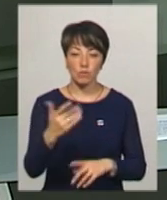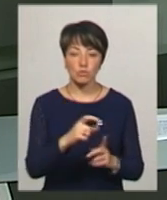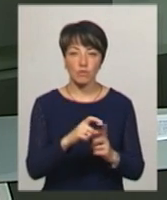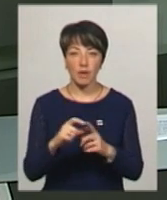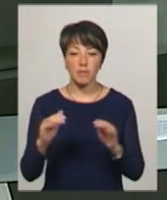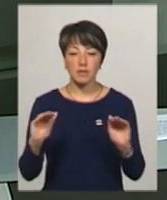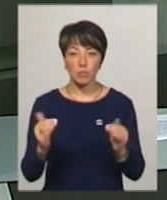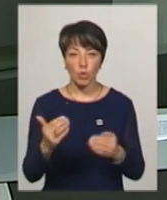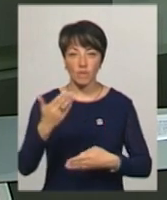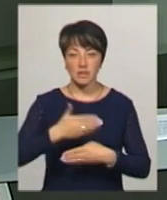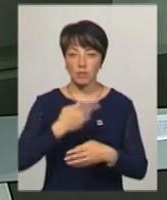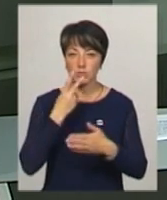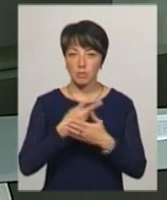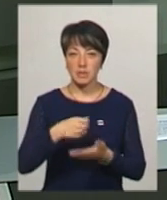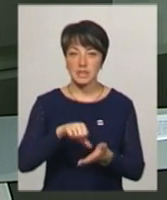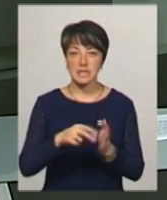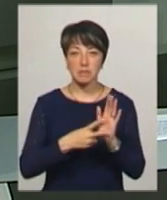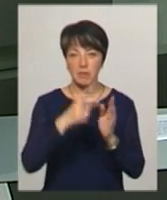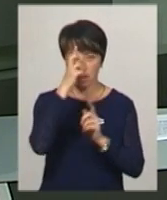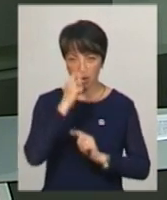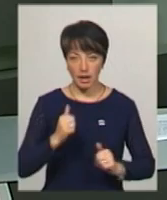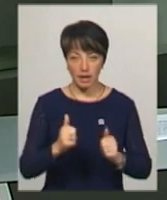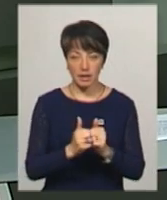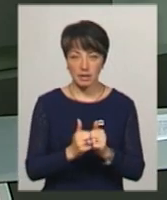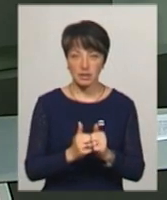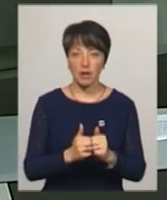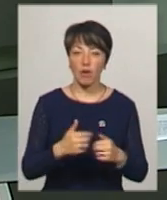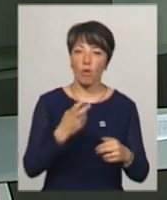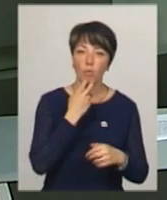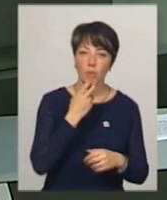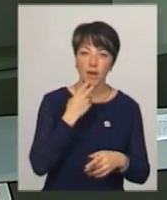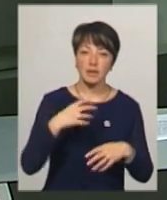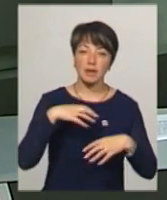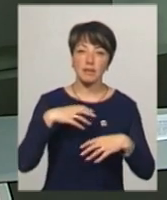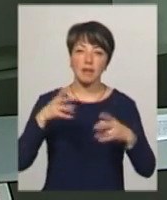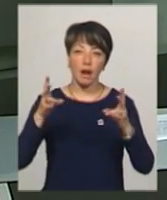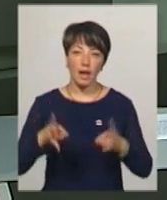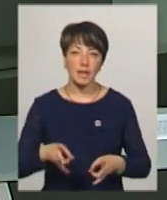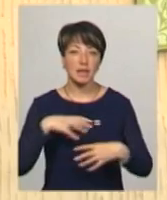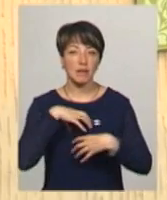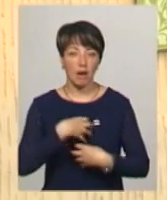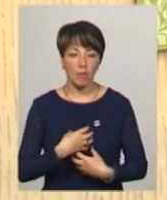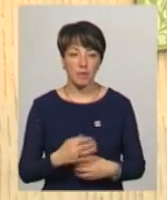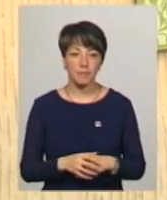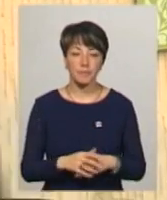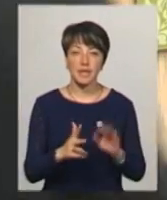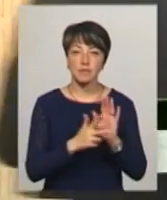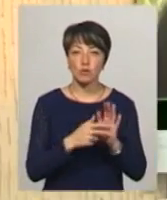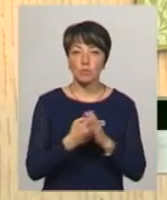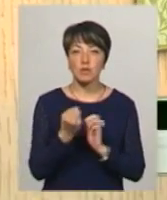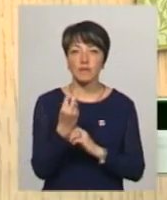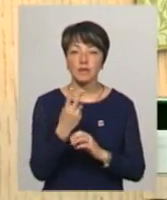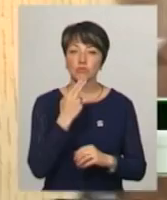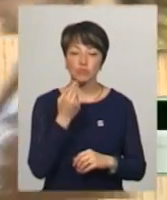разу моновистави продемонструють представники семи країн світу, гратимуть комедії, трагедії та драму. З 8 по 12